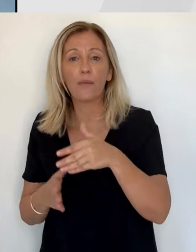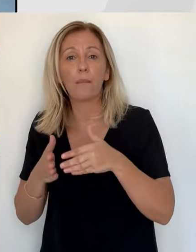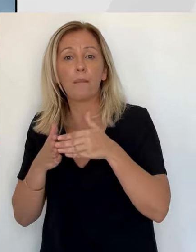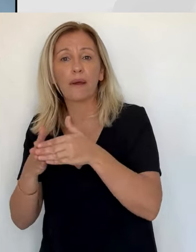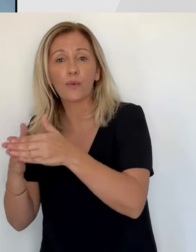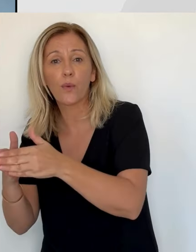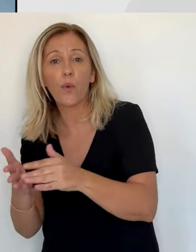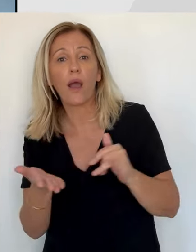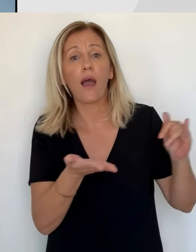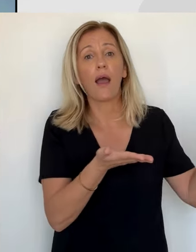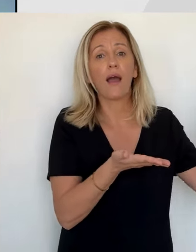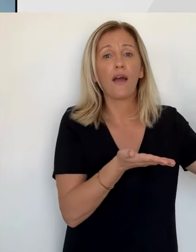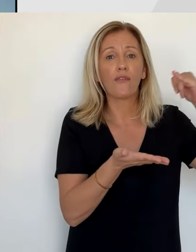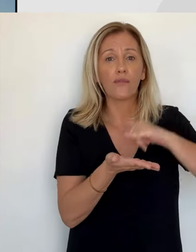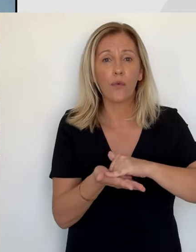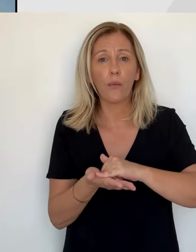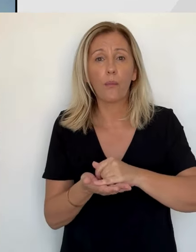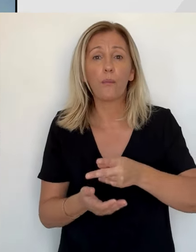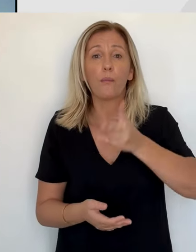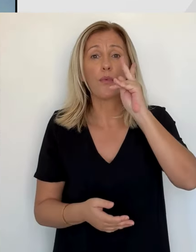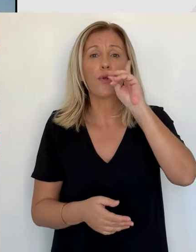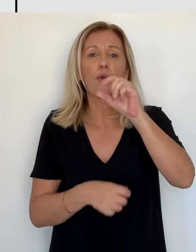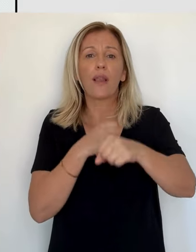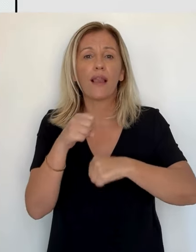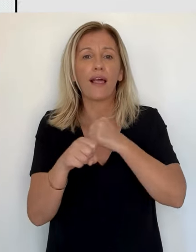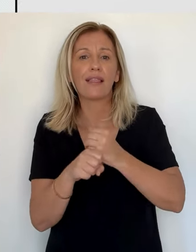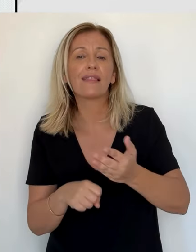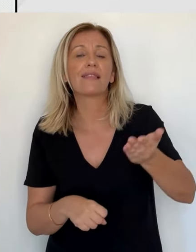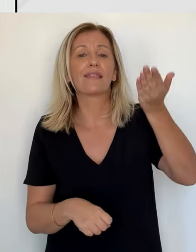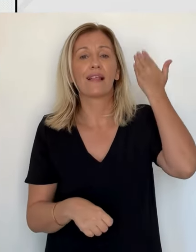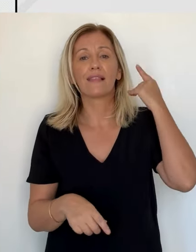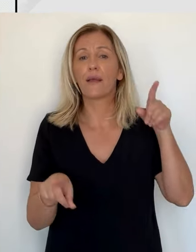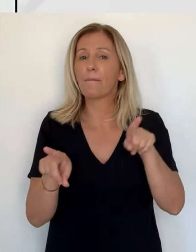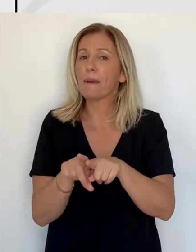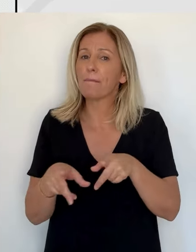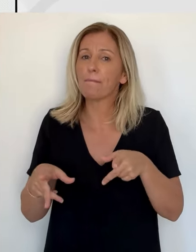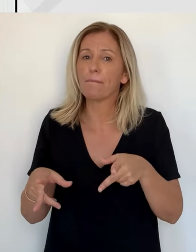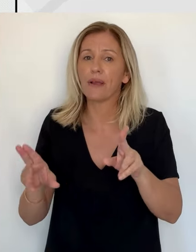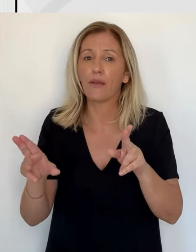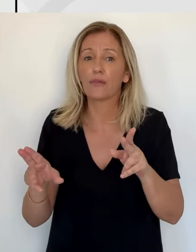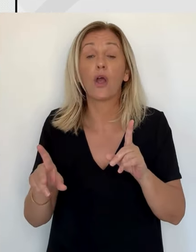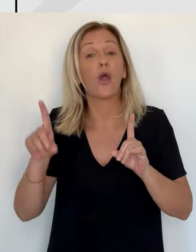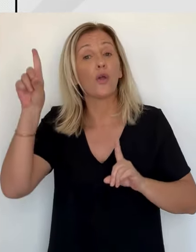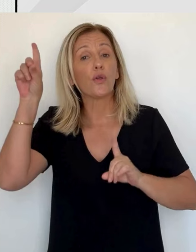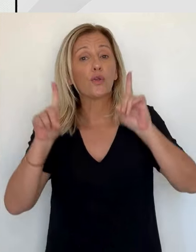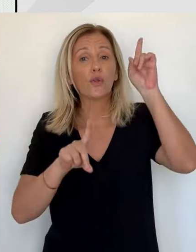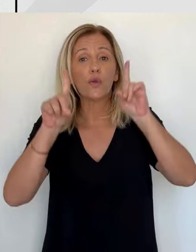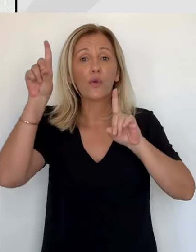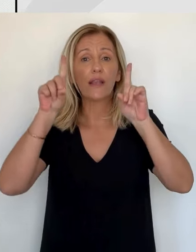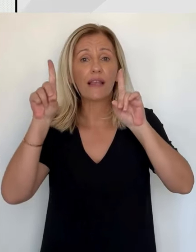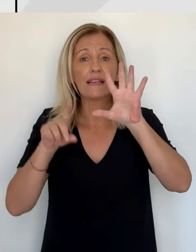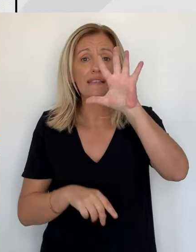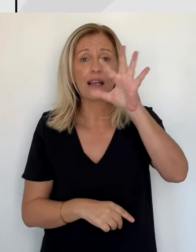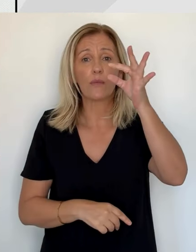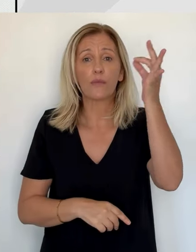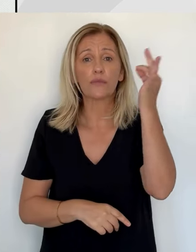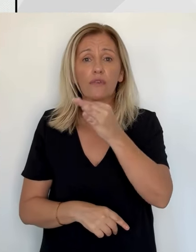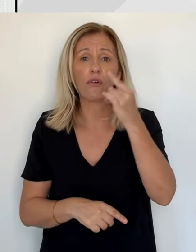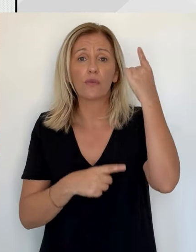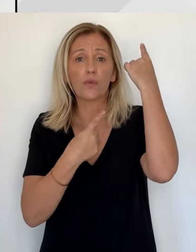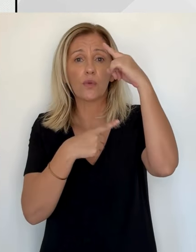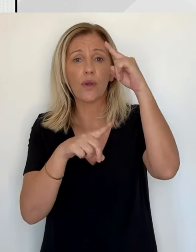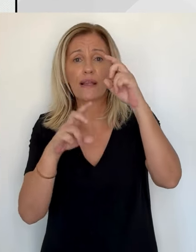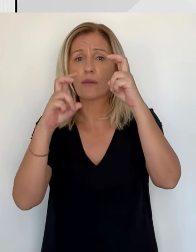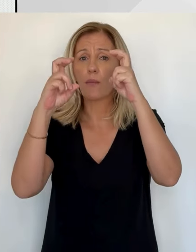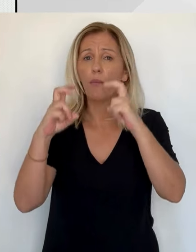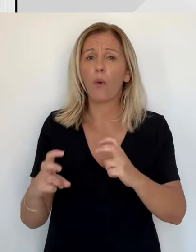autant que l'année dernière à la même période. Au mois de juillet, le nombre de voyageurs a diminué de 5% par rapport à 2023. Cette